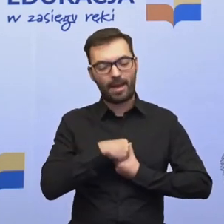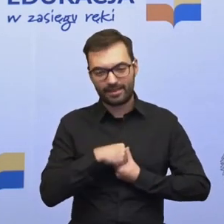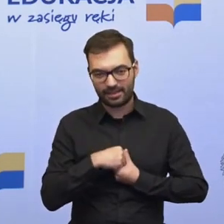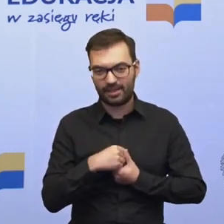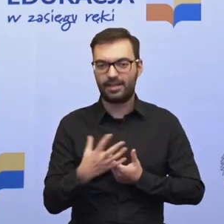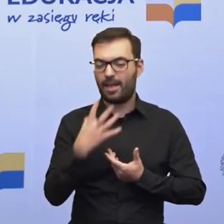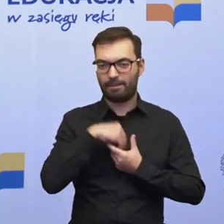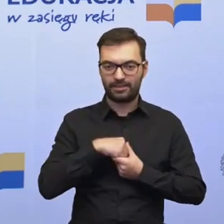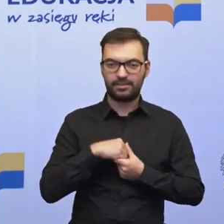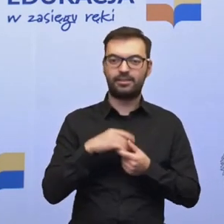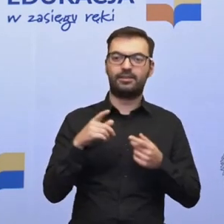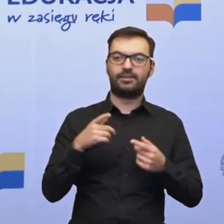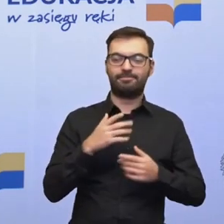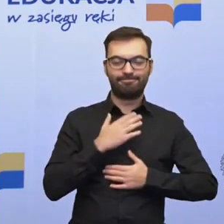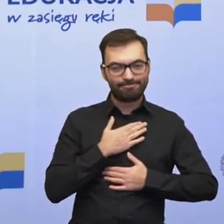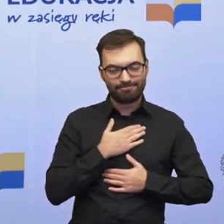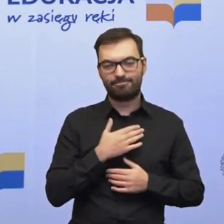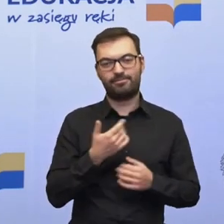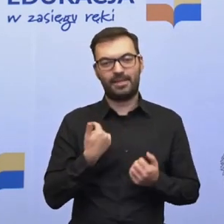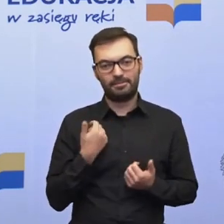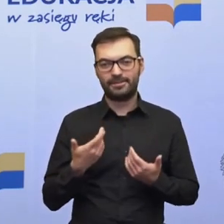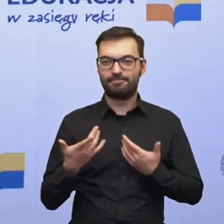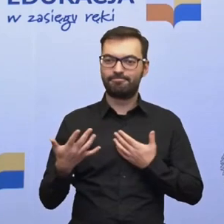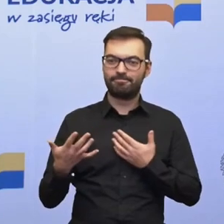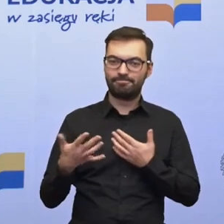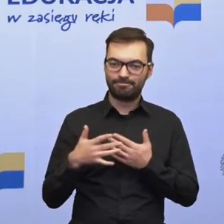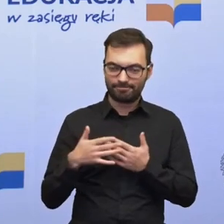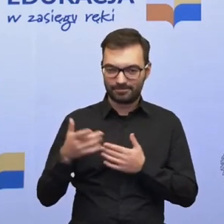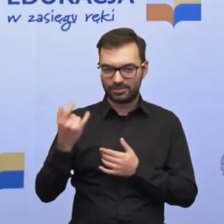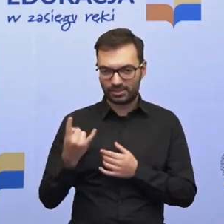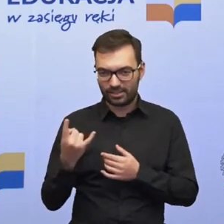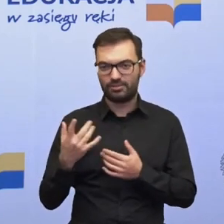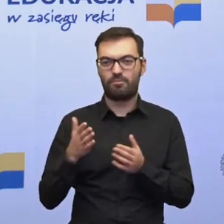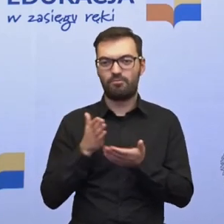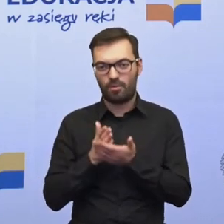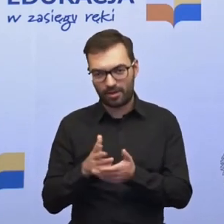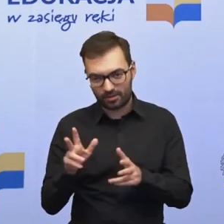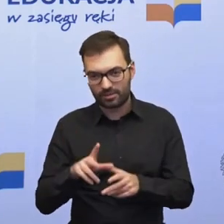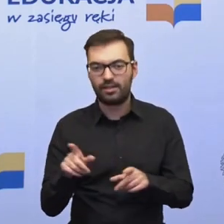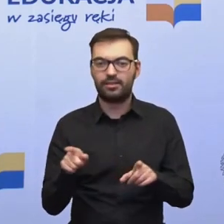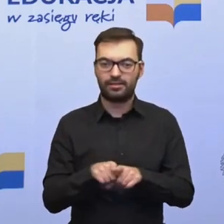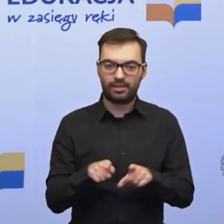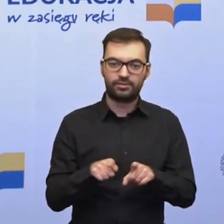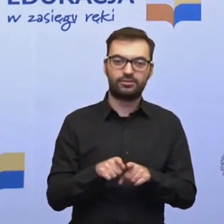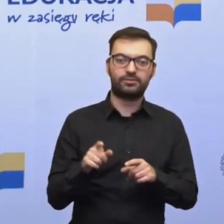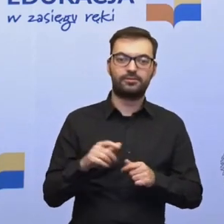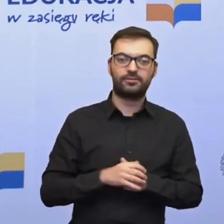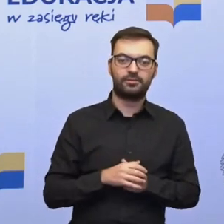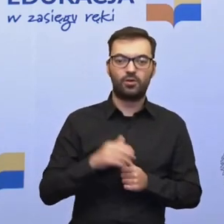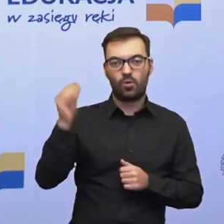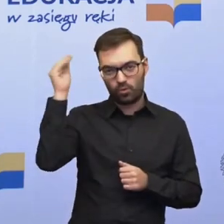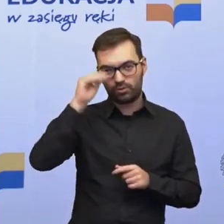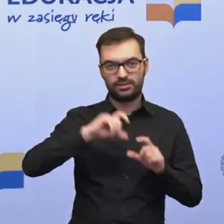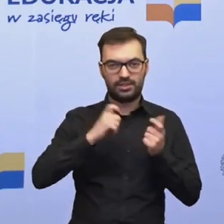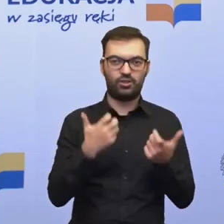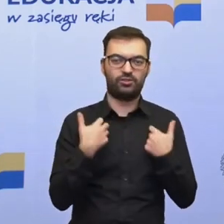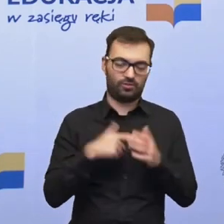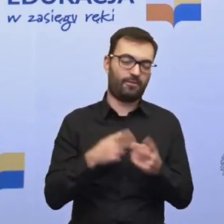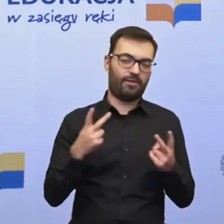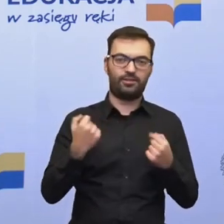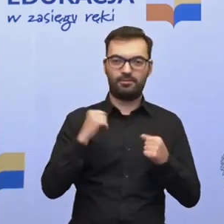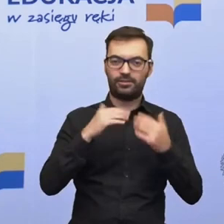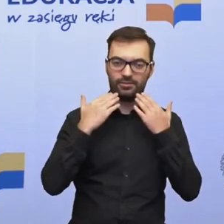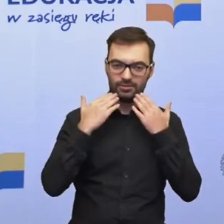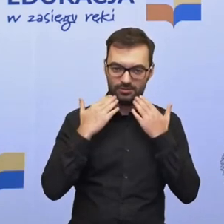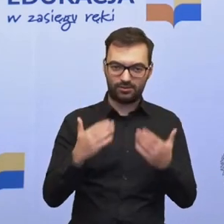i to, by chcieć być przy dziecku, pomagać rodzinie, ale też, o czym mówiliśmy, uczyć się przez całe życie. Także